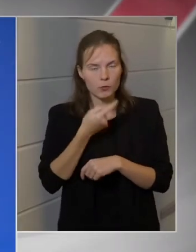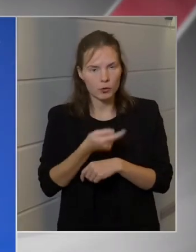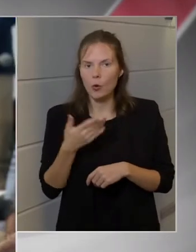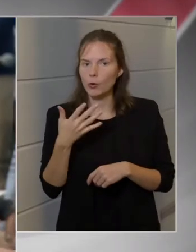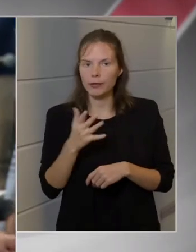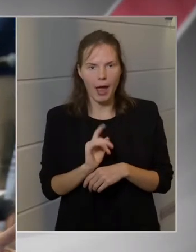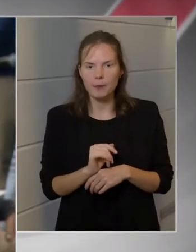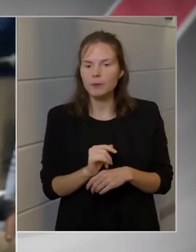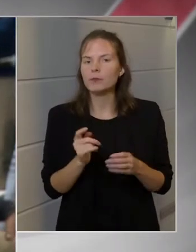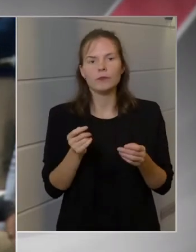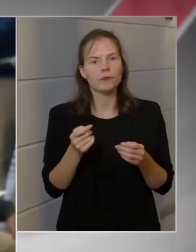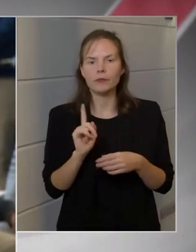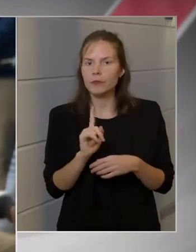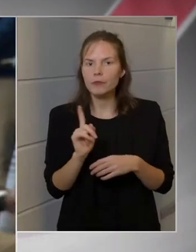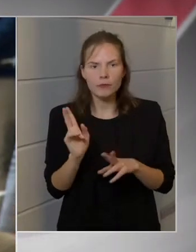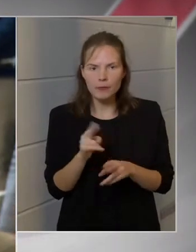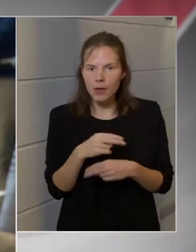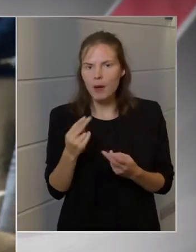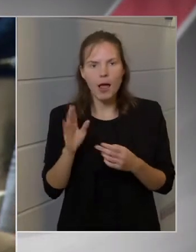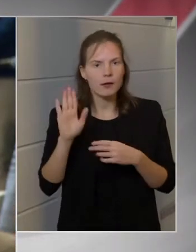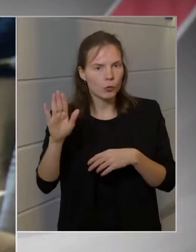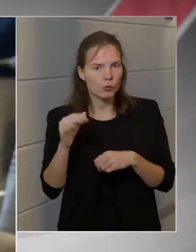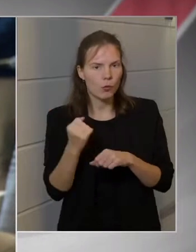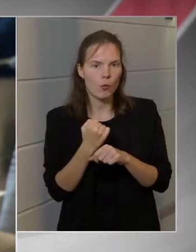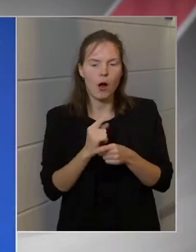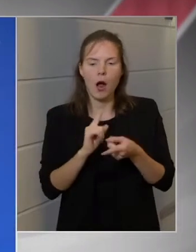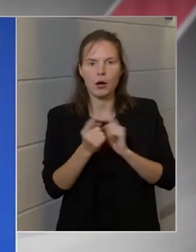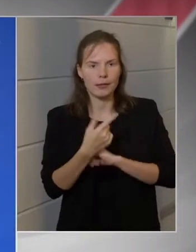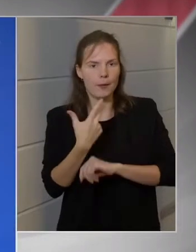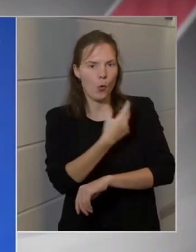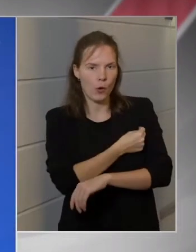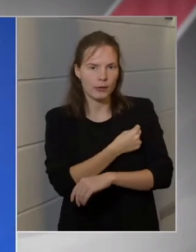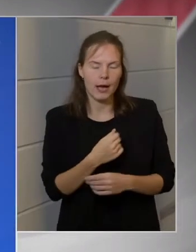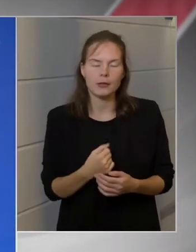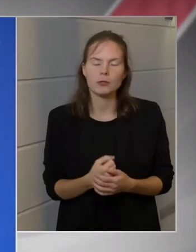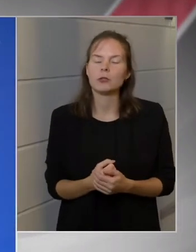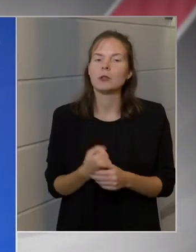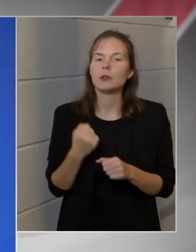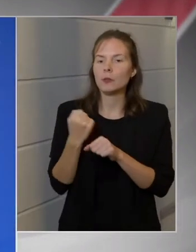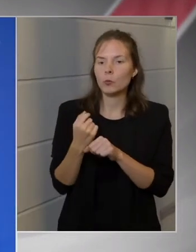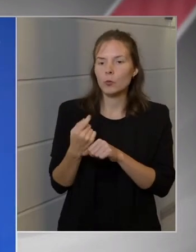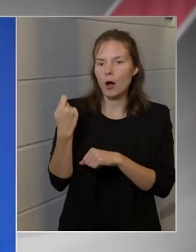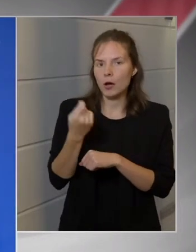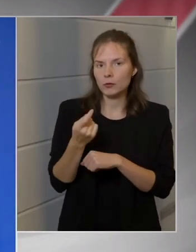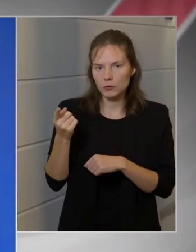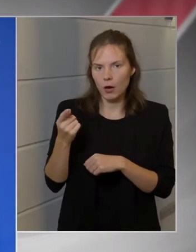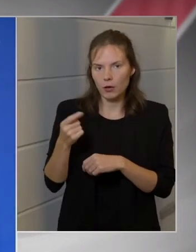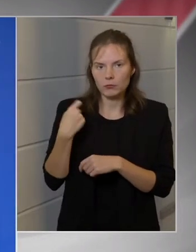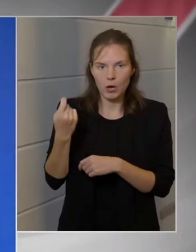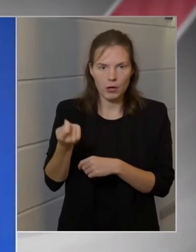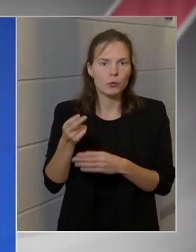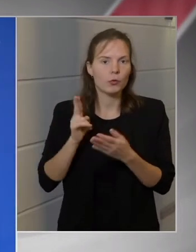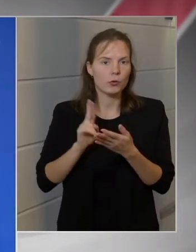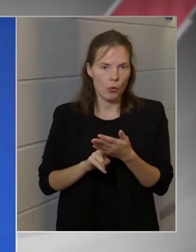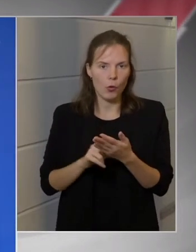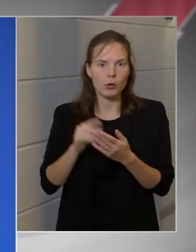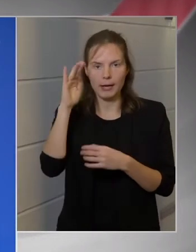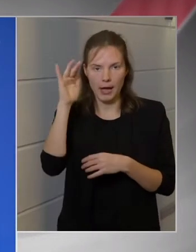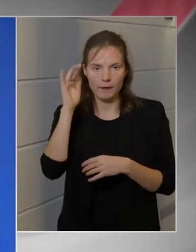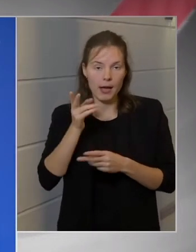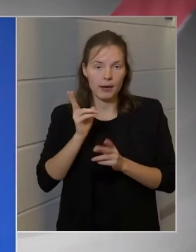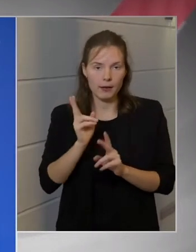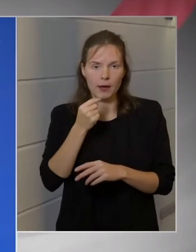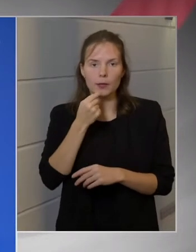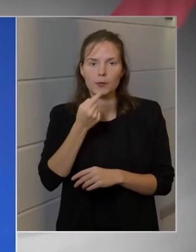-e, hogy de igenis nem home office, hanem oltás? Hát igen, mint a munkáltatónak adtuk meg a jogosultságot, ezért elvileg